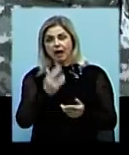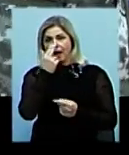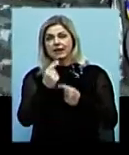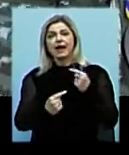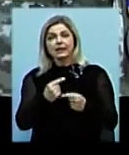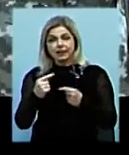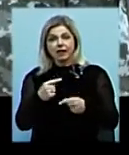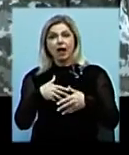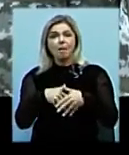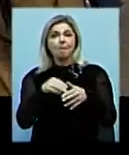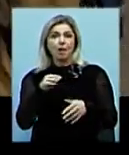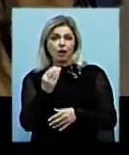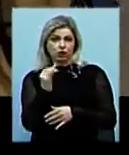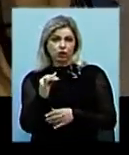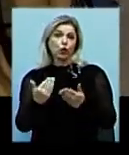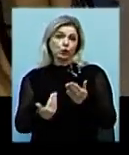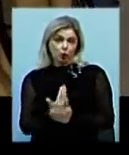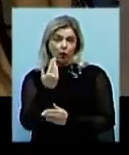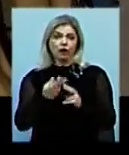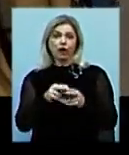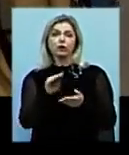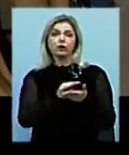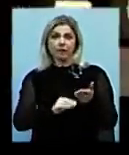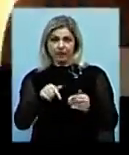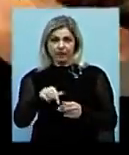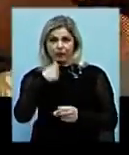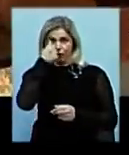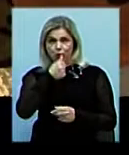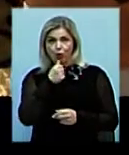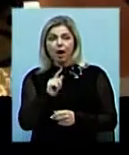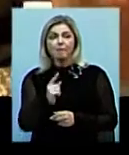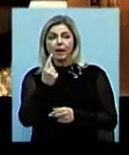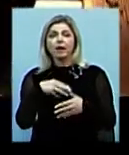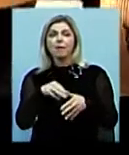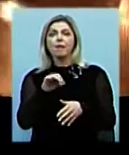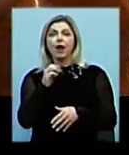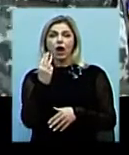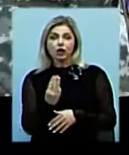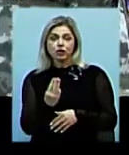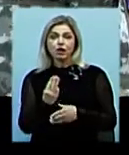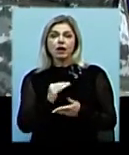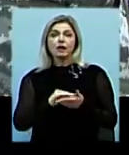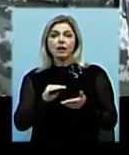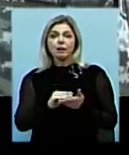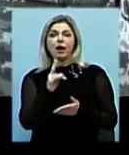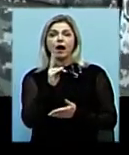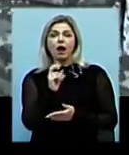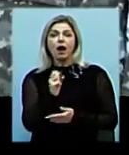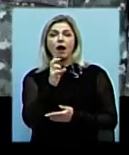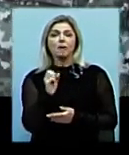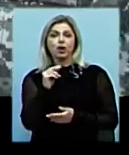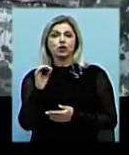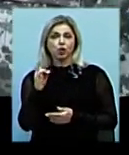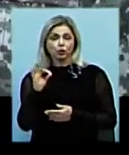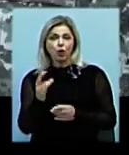тріольні марші, і внові, які написані вони були цього року. Перший марш – Семен, який написаний Лосіаном Кабаченком, другий марш написаний